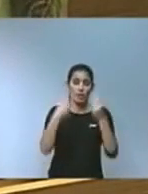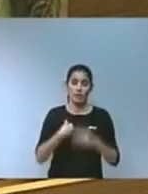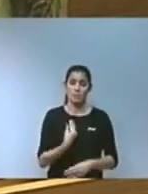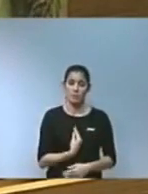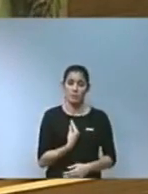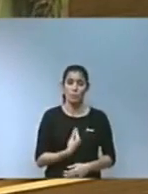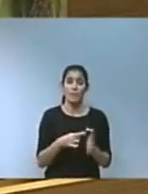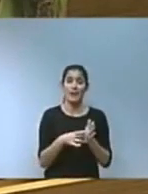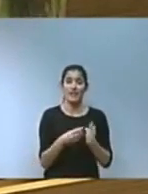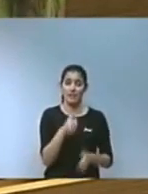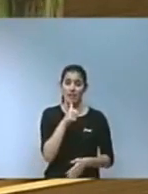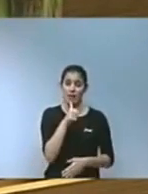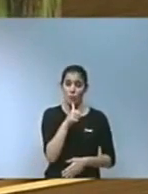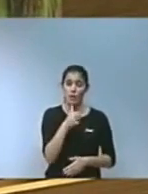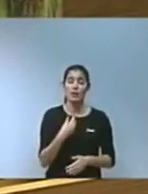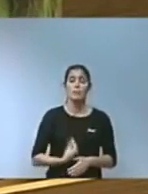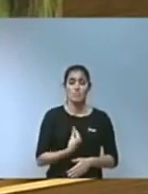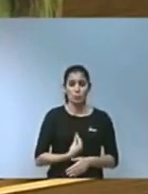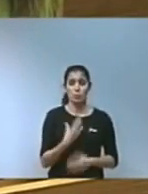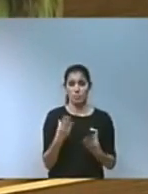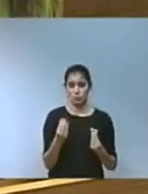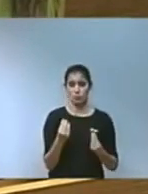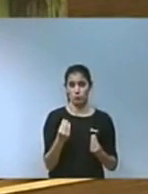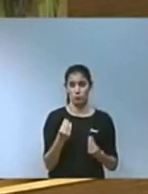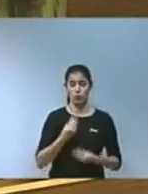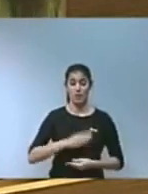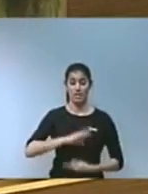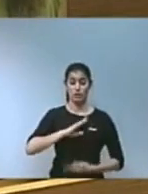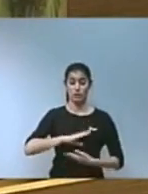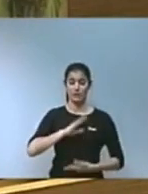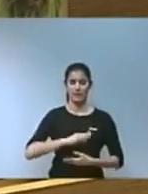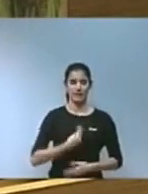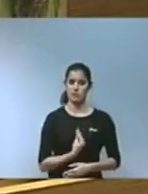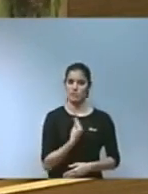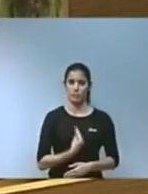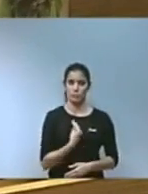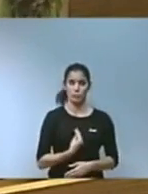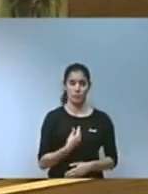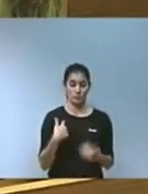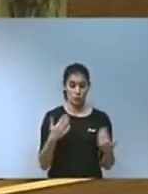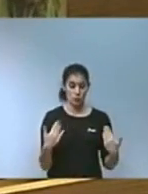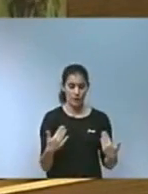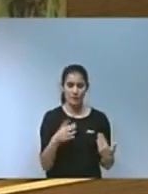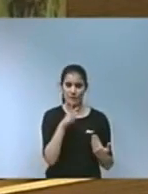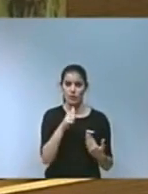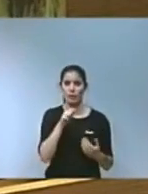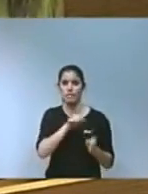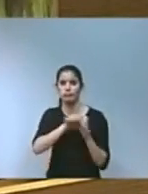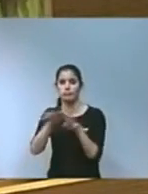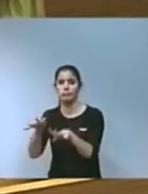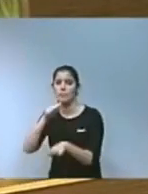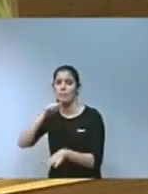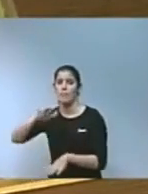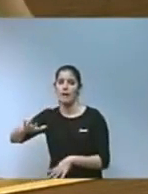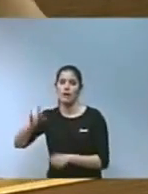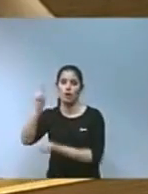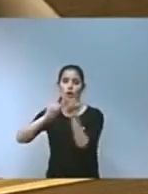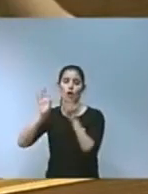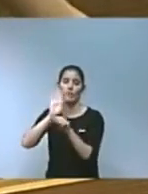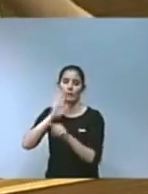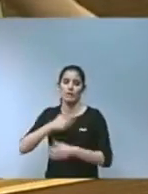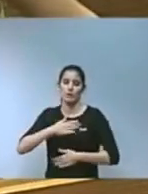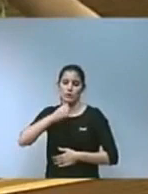'aigua Ens preocupa les competències que no tenim i que arriben a la mar i contaminen les nostres platges Els objectius de